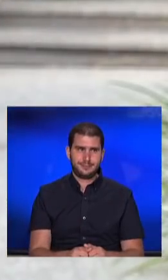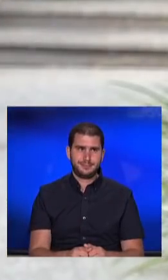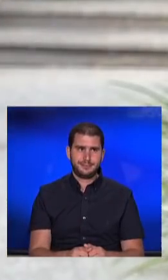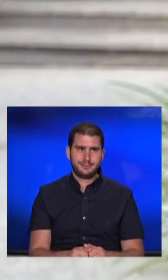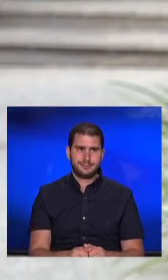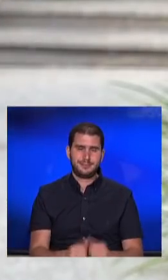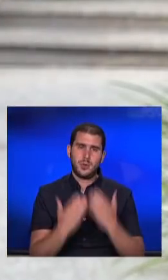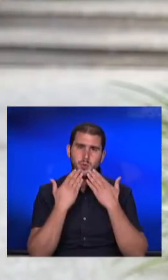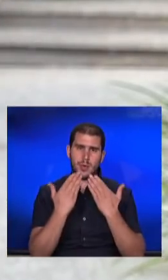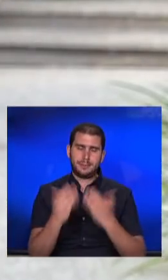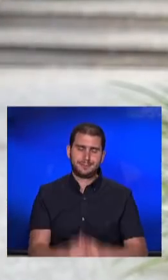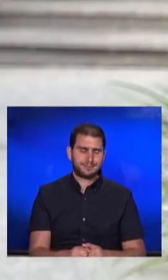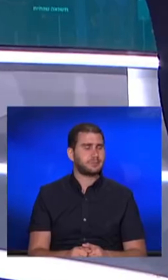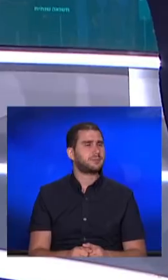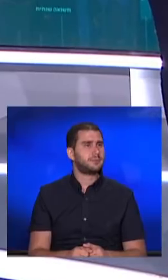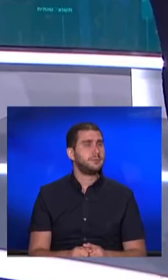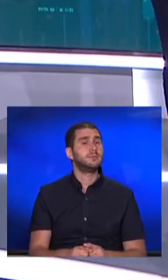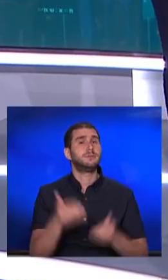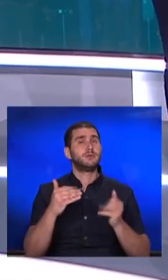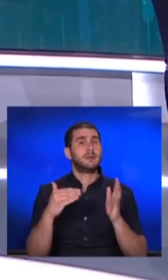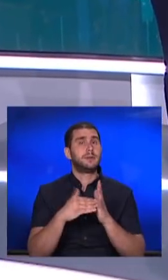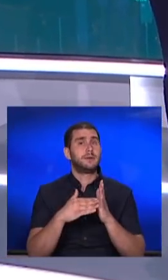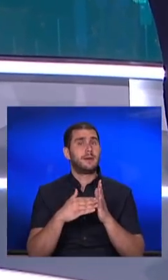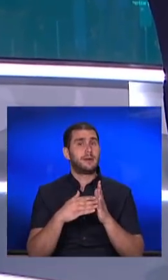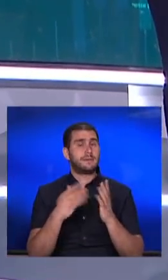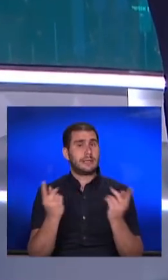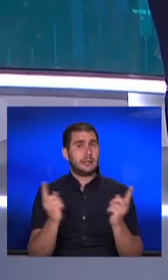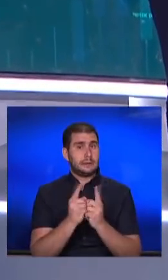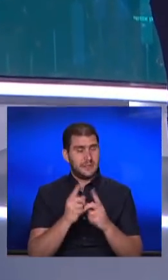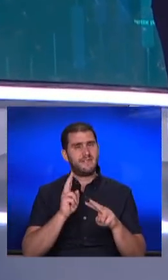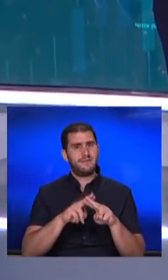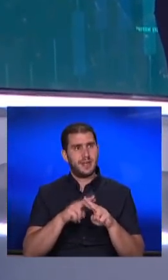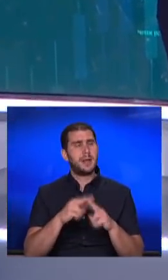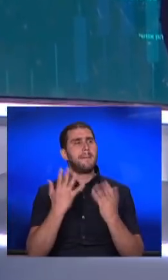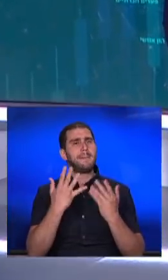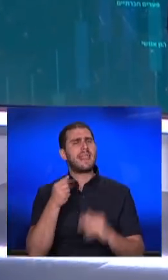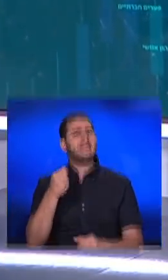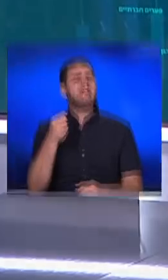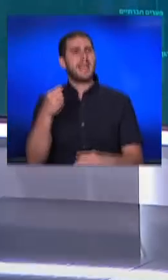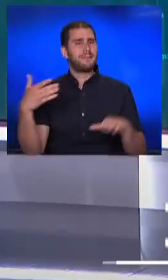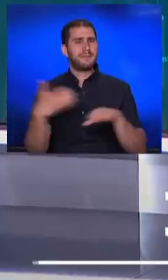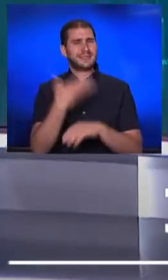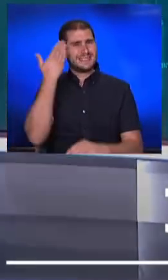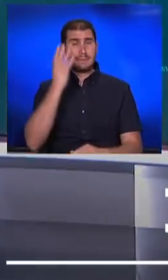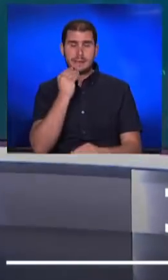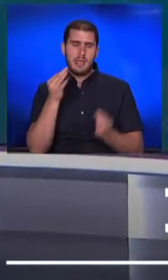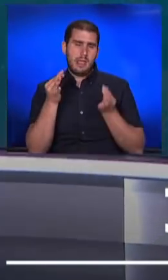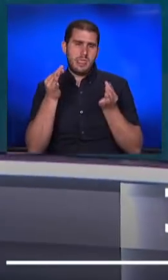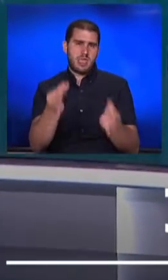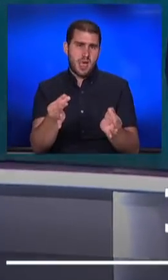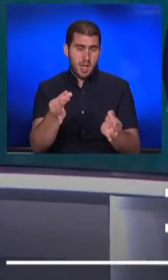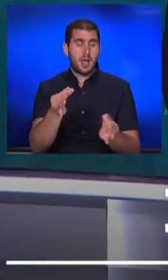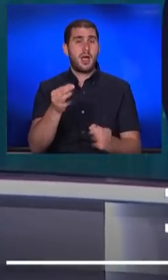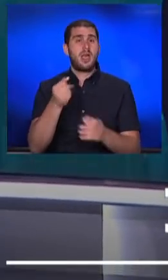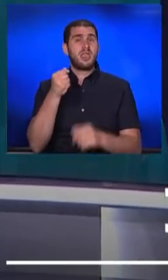תודה לך. נצא עכשיו להפסקה קצרה, ואחריה מועד כניסת התיירים עזרים לישראל נדחה, ענפת הירות